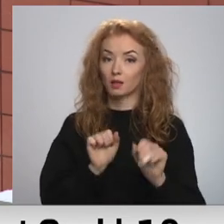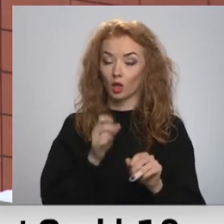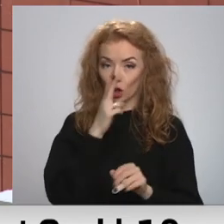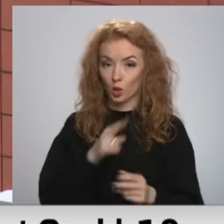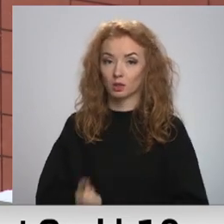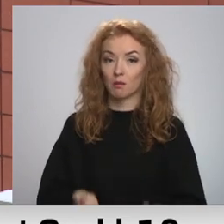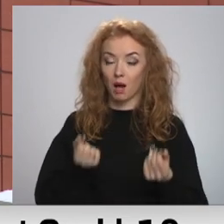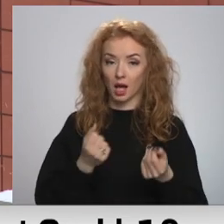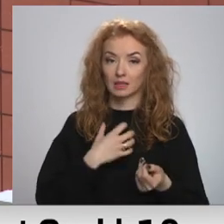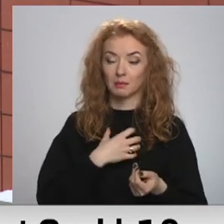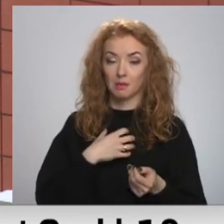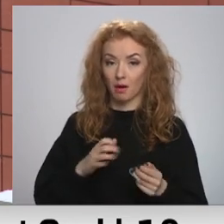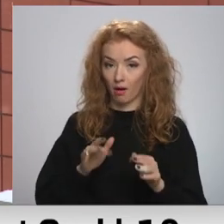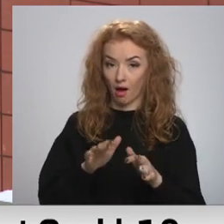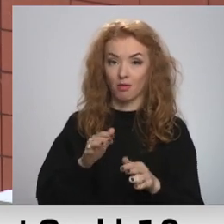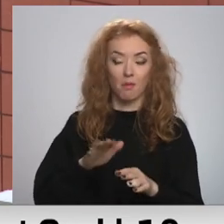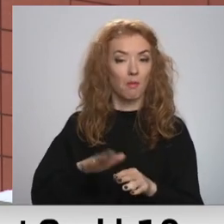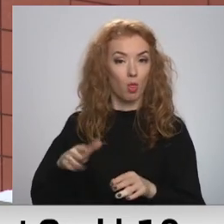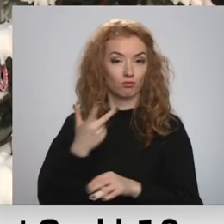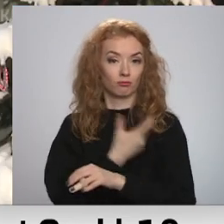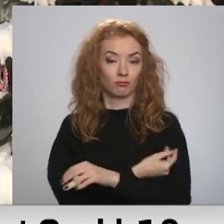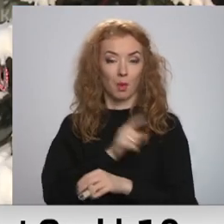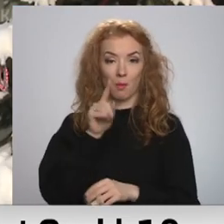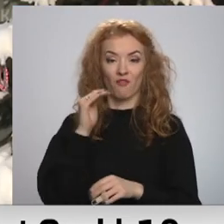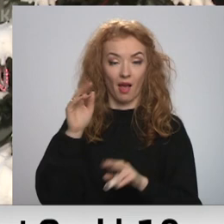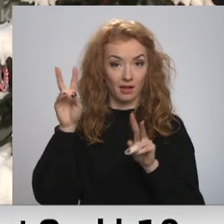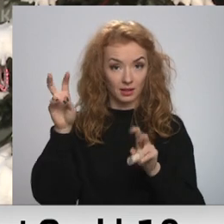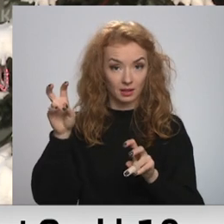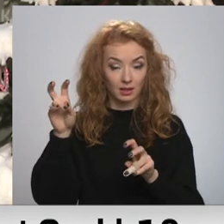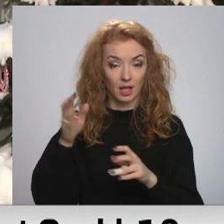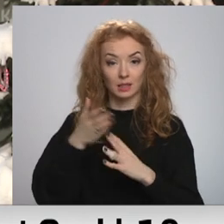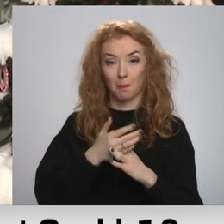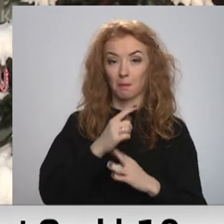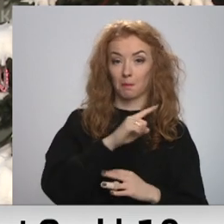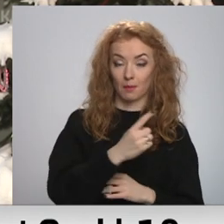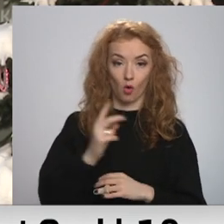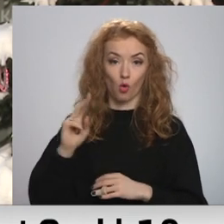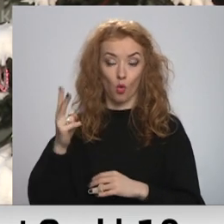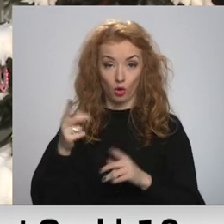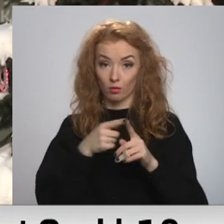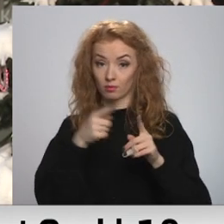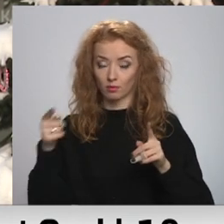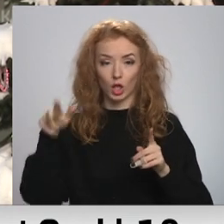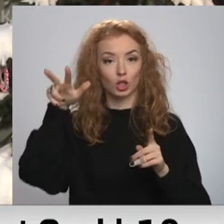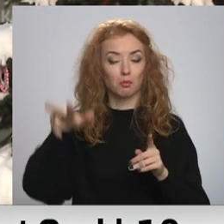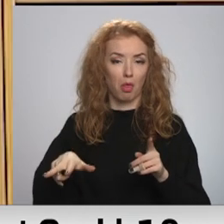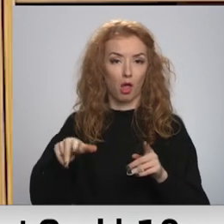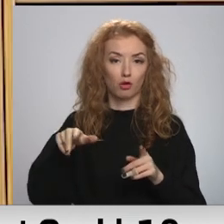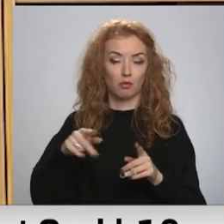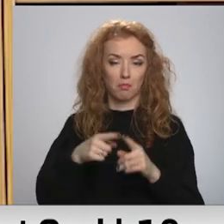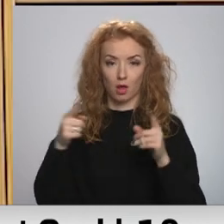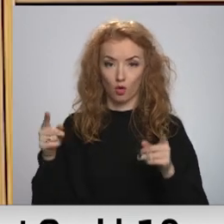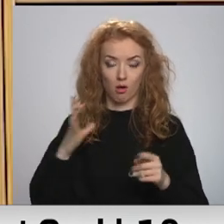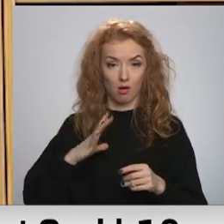smagākas slimības gaitas. Bērnu spotēs ar Pfizer vakcīnām starp pirmo un otro deva būs trīs mēnešu silga pauze.